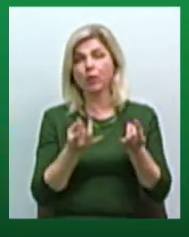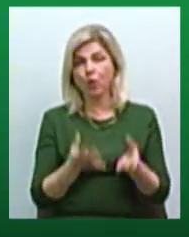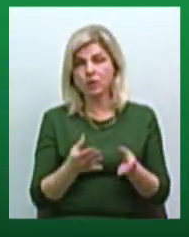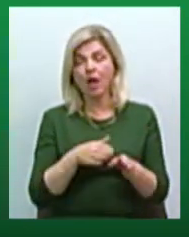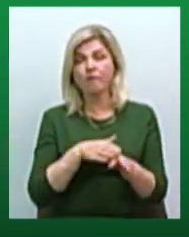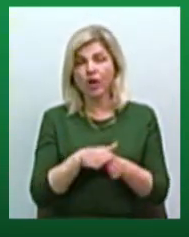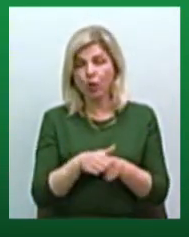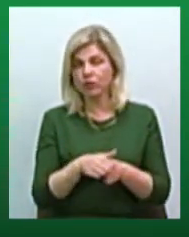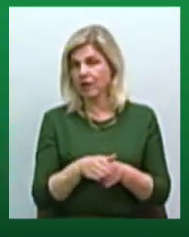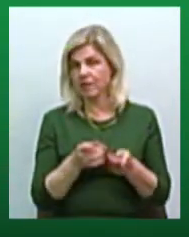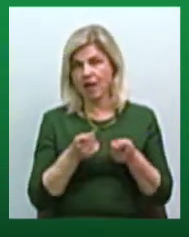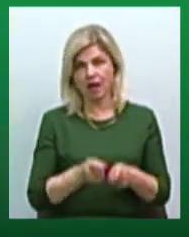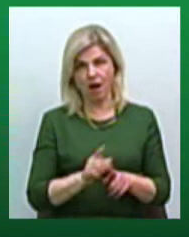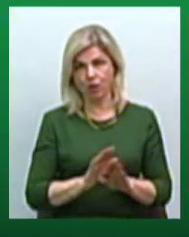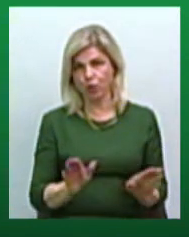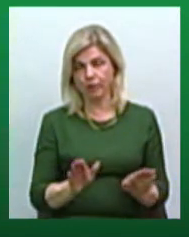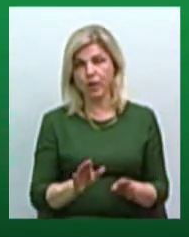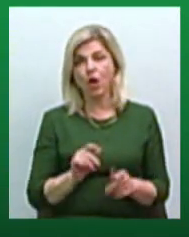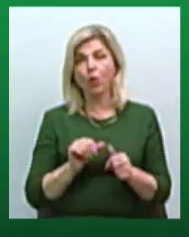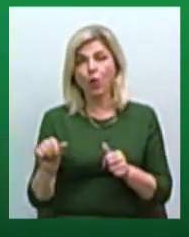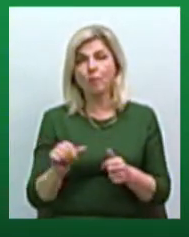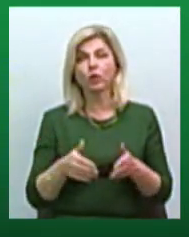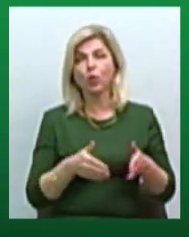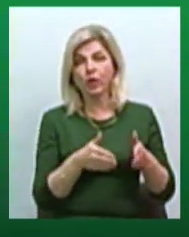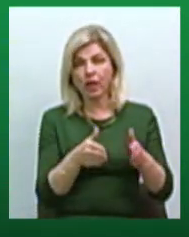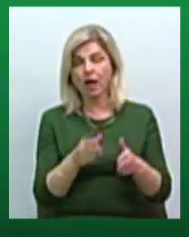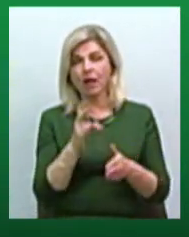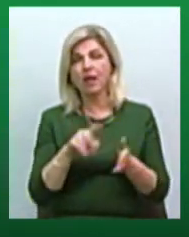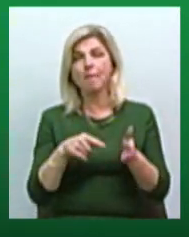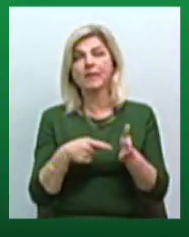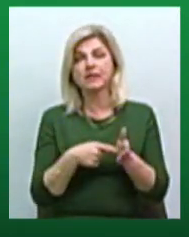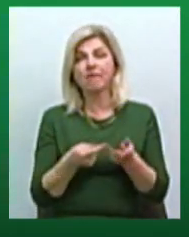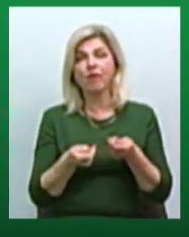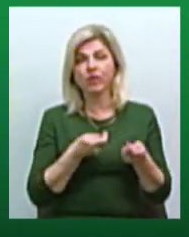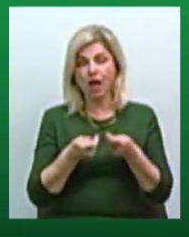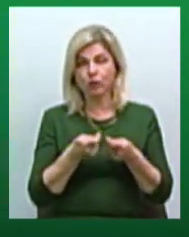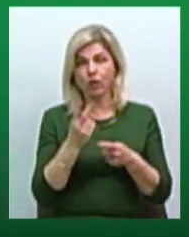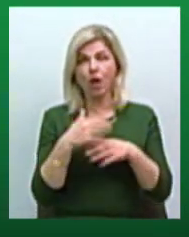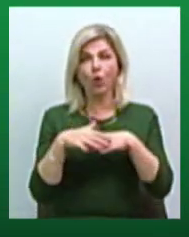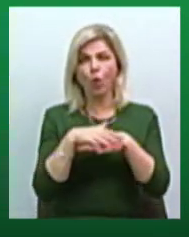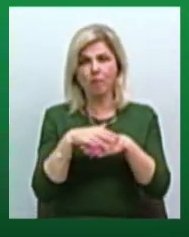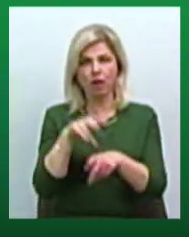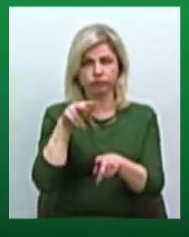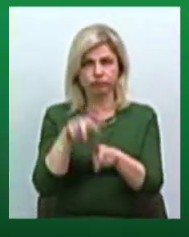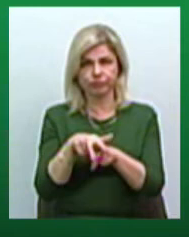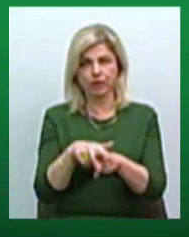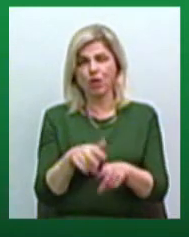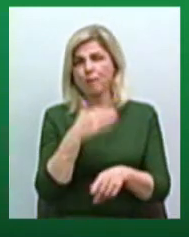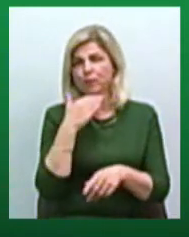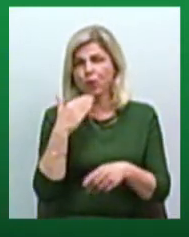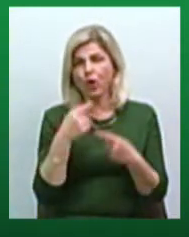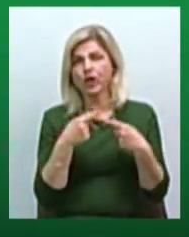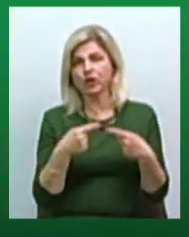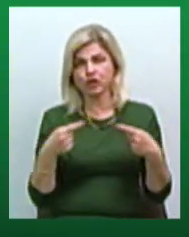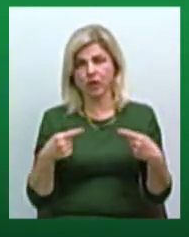її практично нереально. Скільки крім доріг на місцеву владу, на громади полягають десятки інших